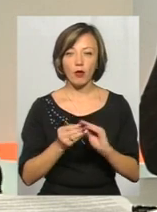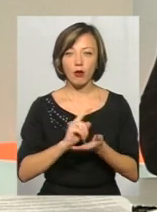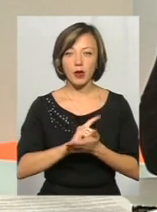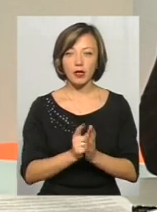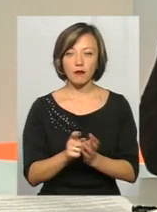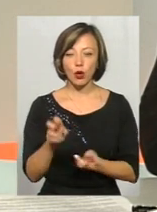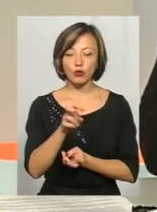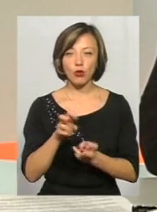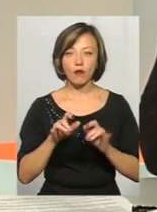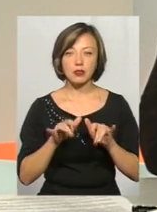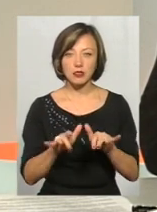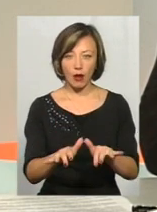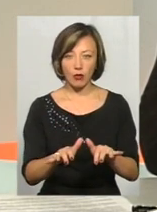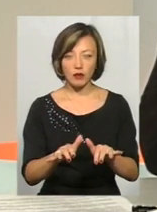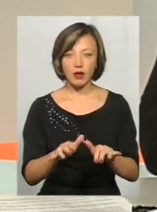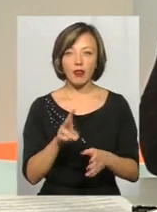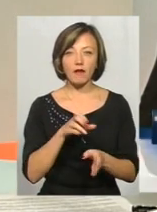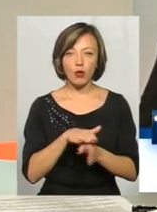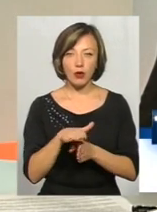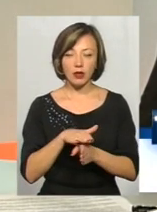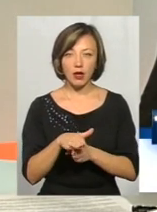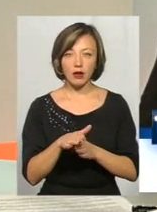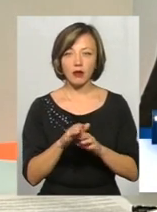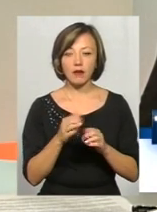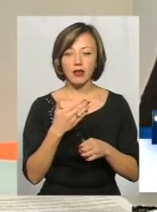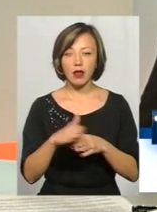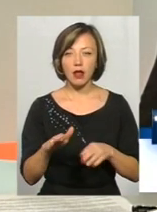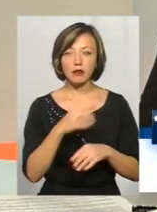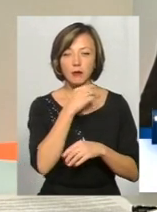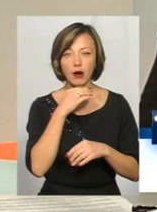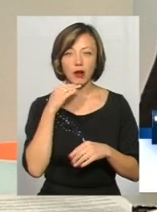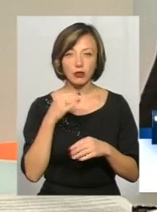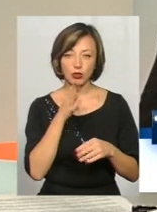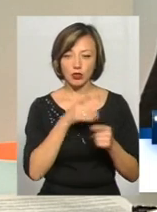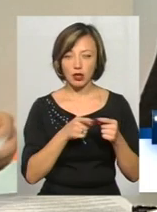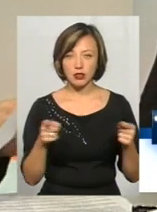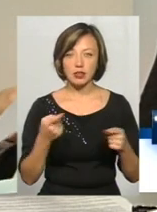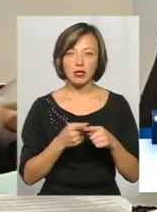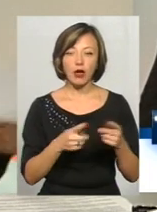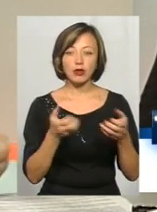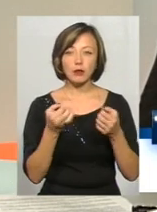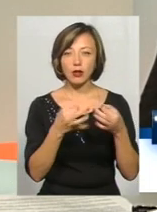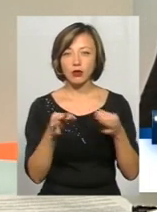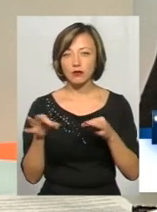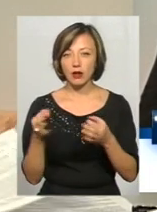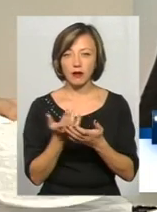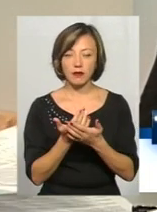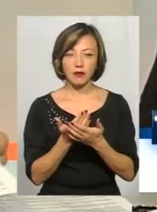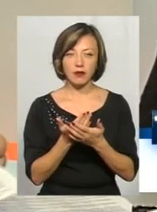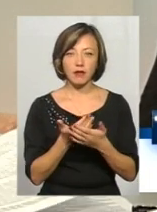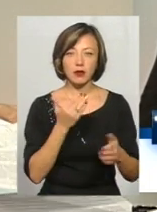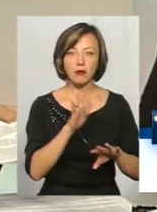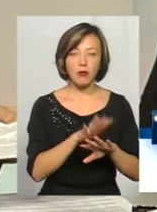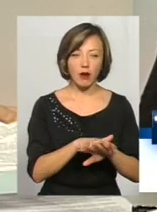-рошукових заходів, на виконання яких приділяється дуже багато часу. Це отримання дозволів від